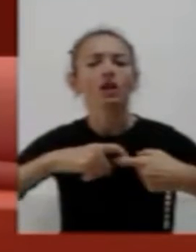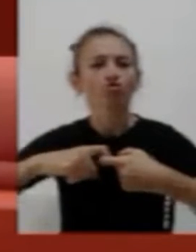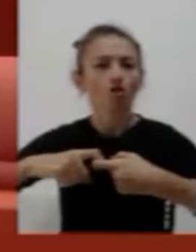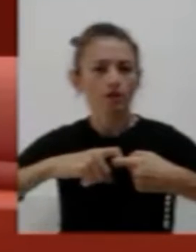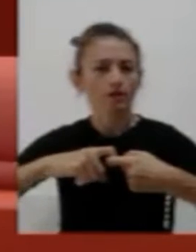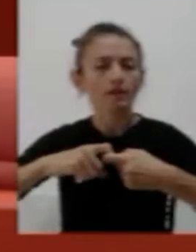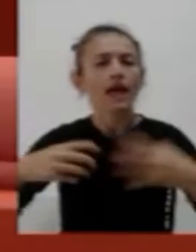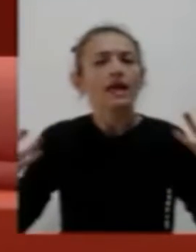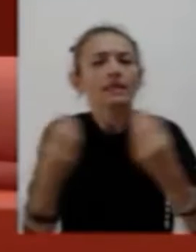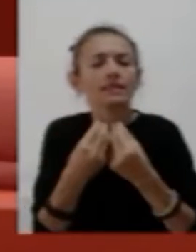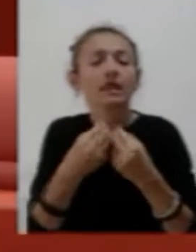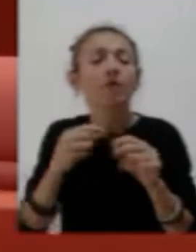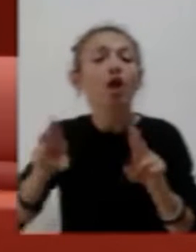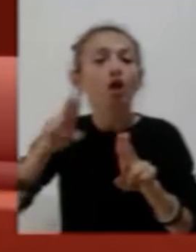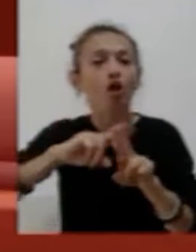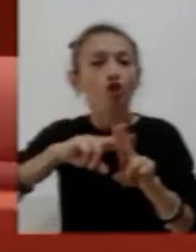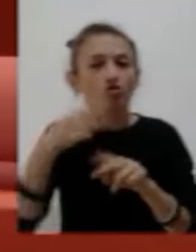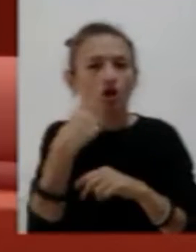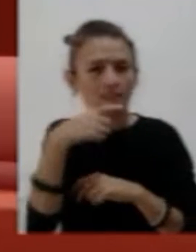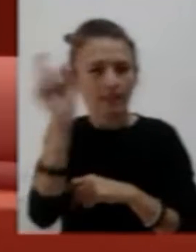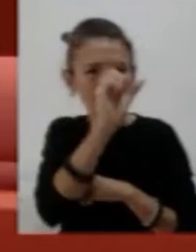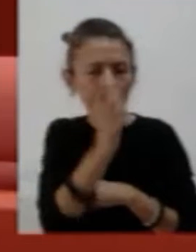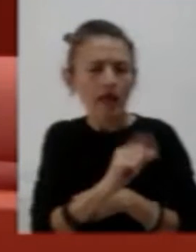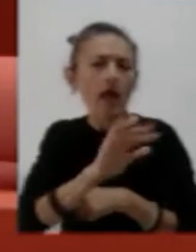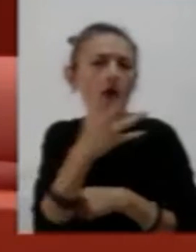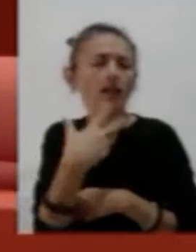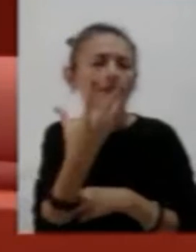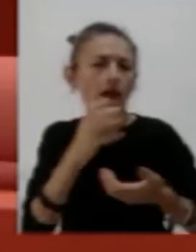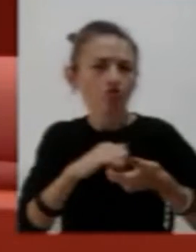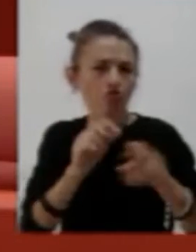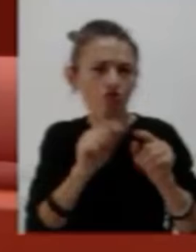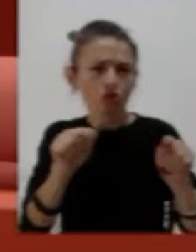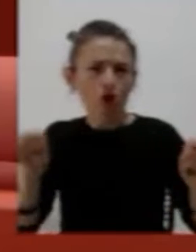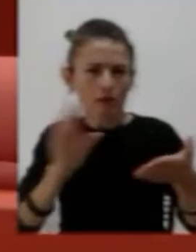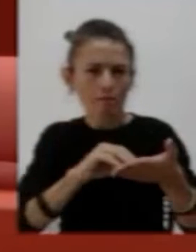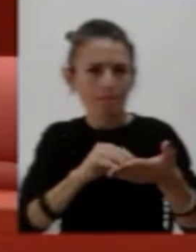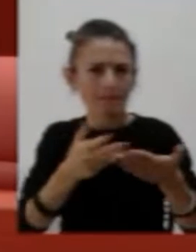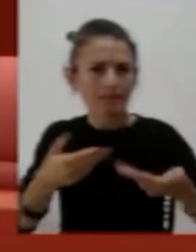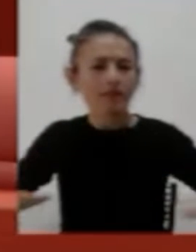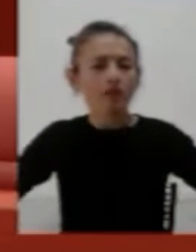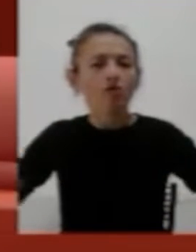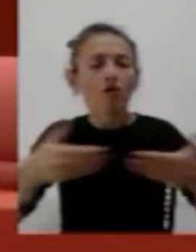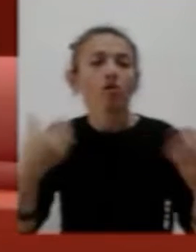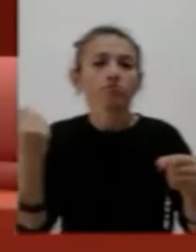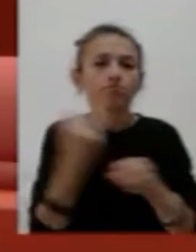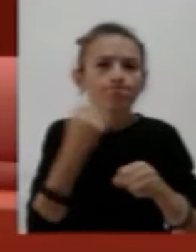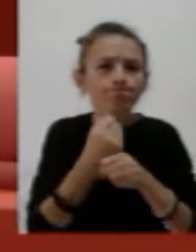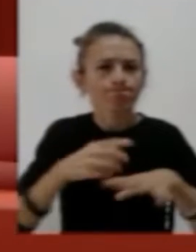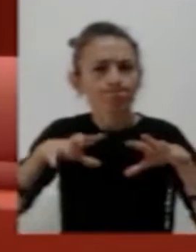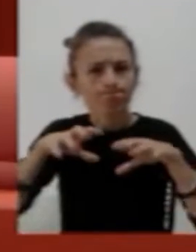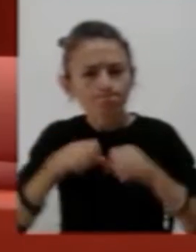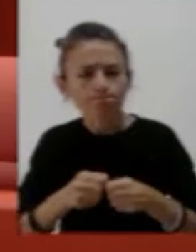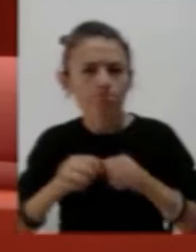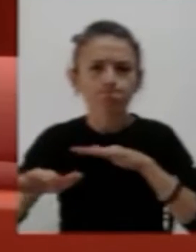territori. Quindi considerato che il lavoro e l'impegno del mondo dell'associazione e del volontariato sono una